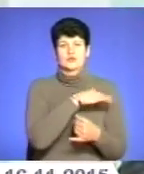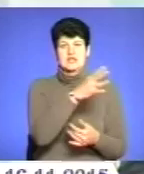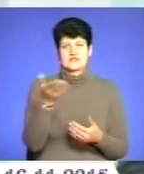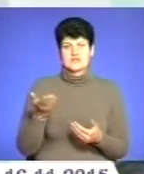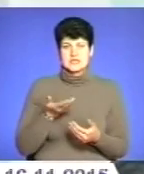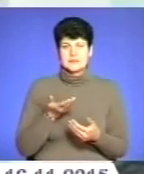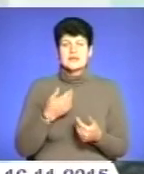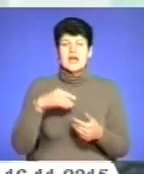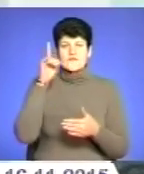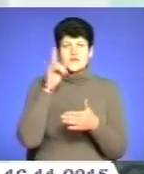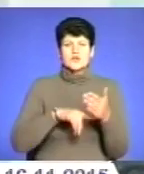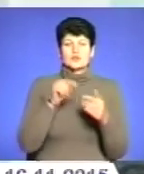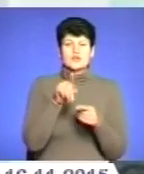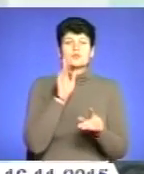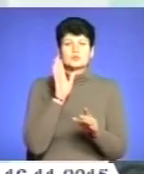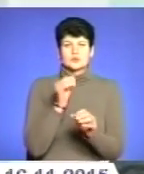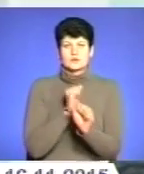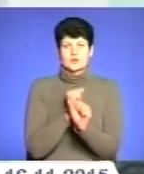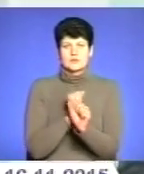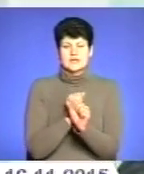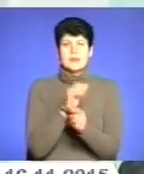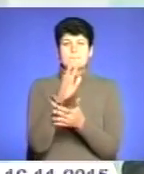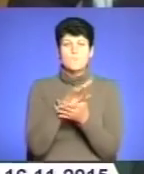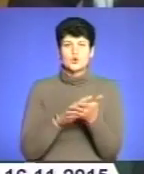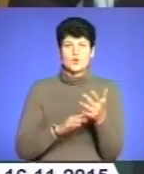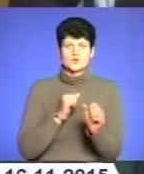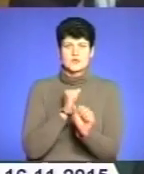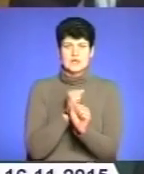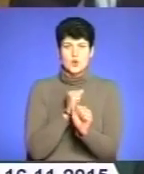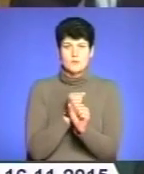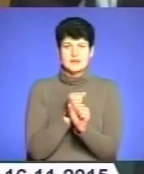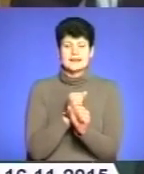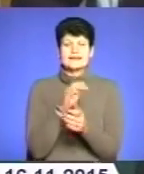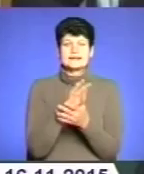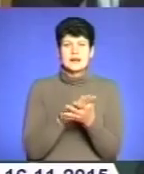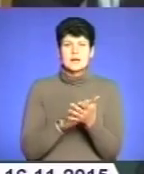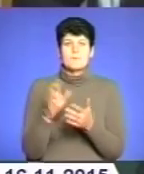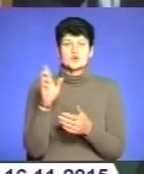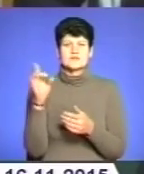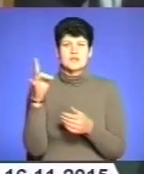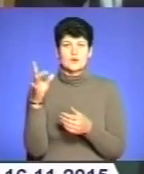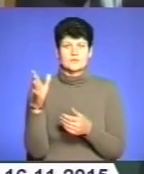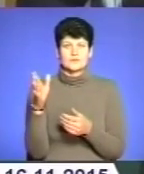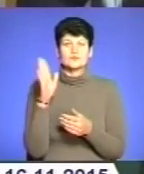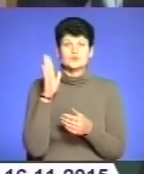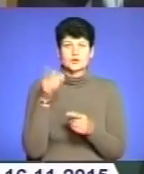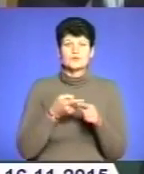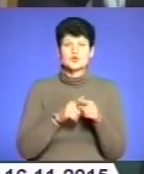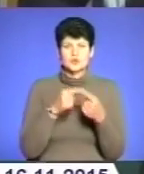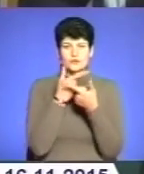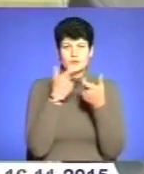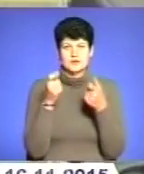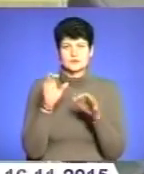І я вірю в те, що ми це будемо робити і продовжувати робити. І ще навіть Борщівський район буде цю інформацію